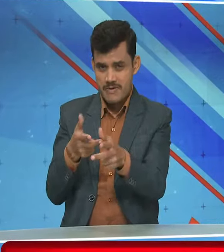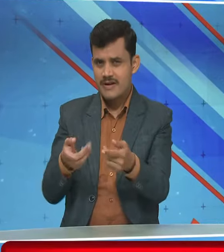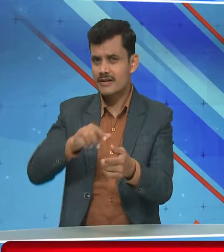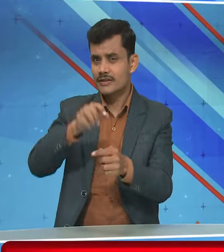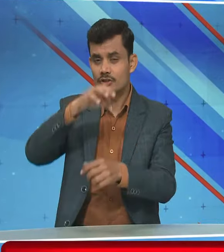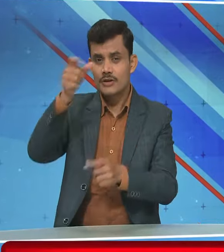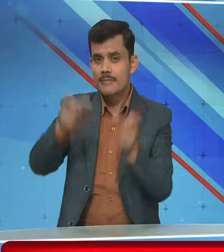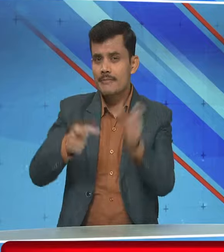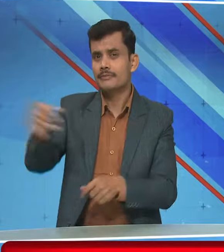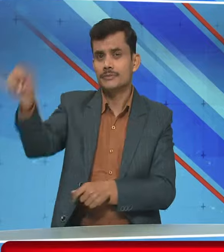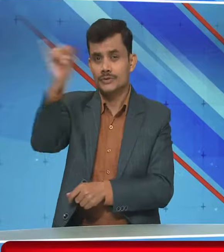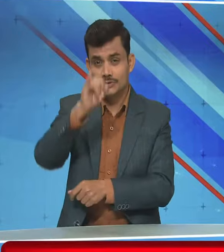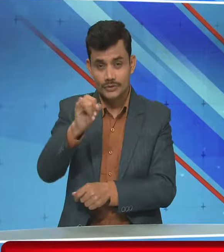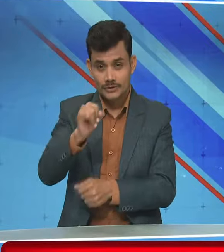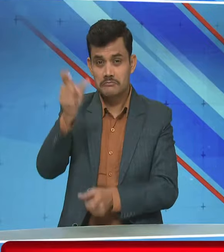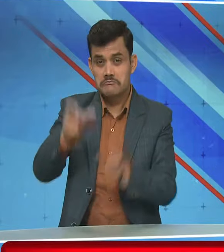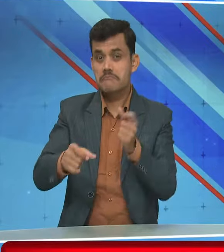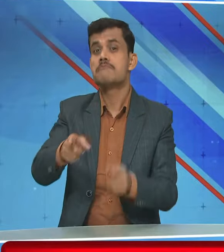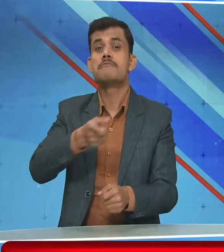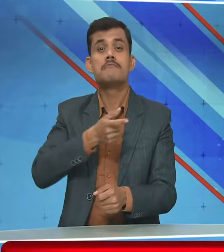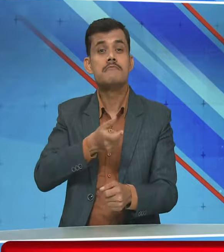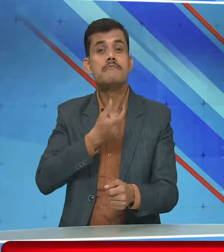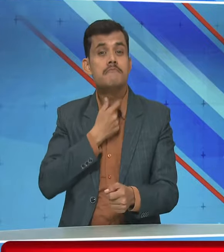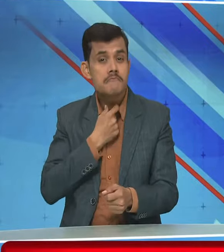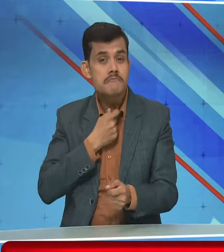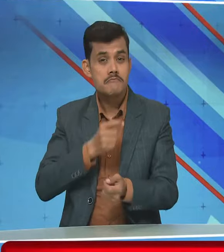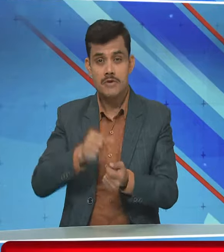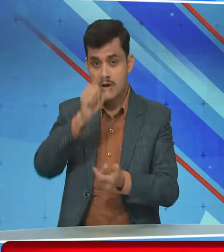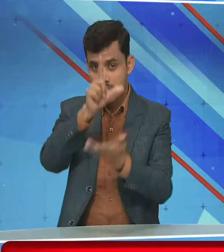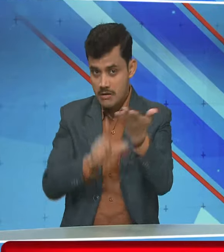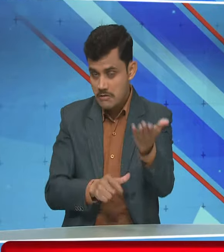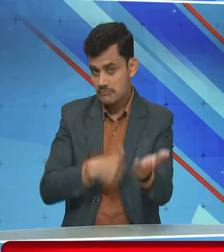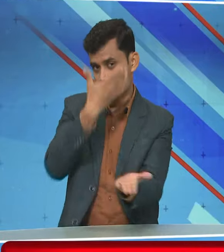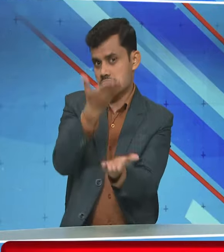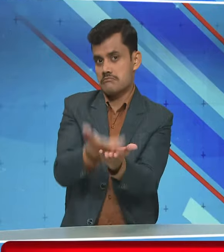में छे आरोपियों के खलाफ आरोपत्र किया डायर